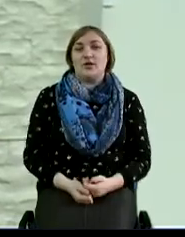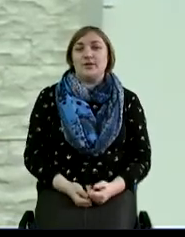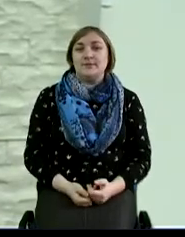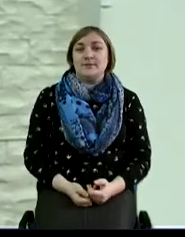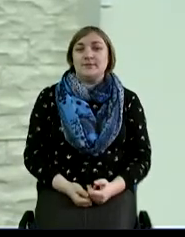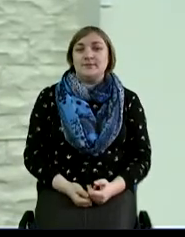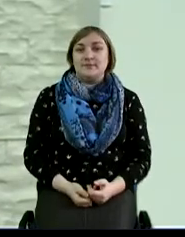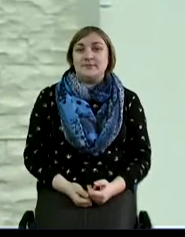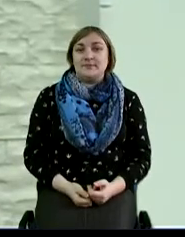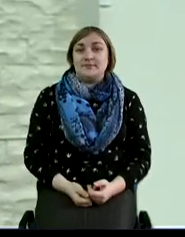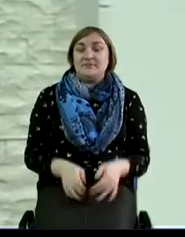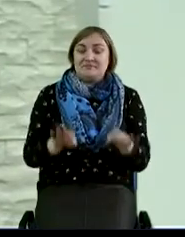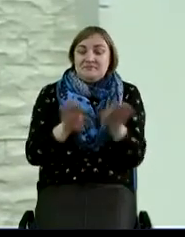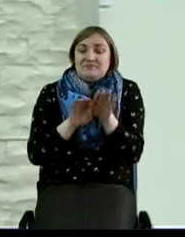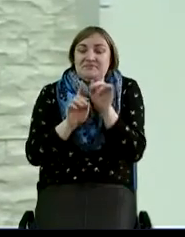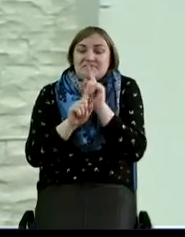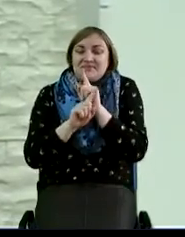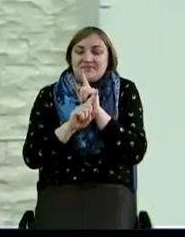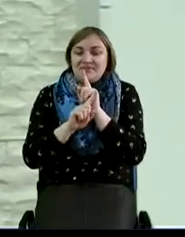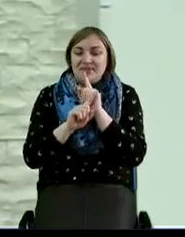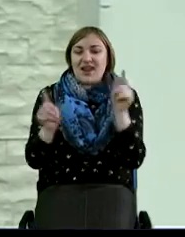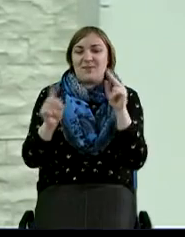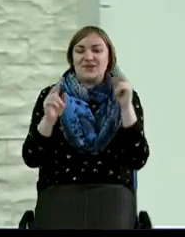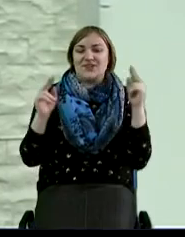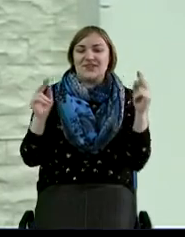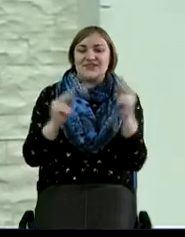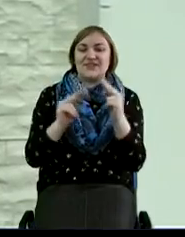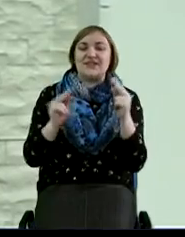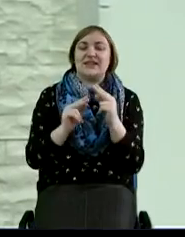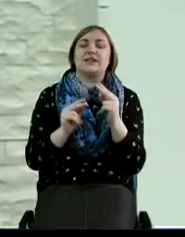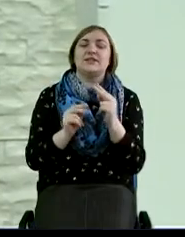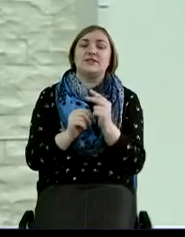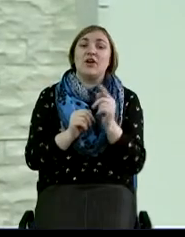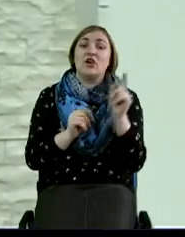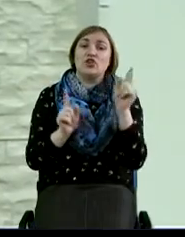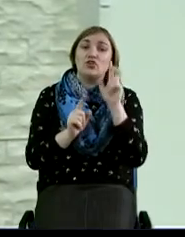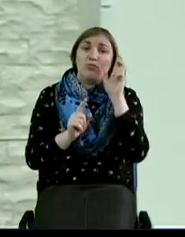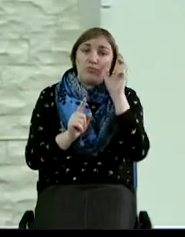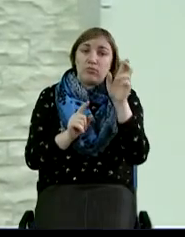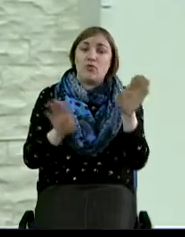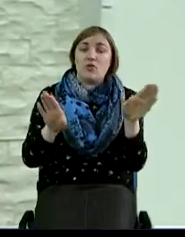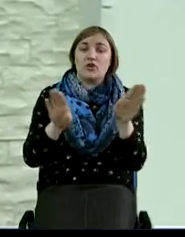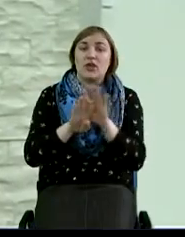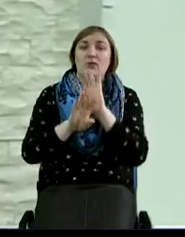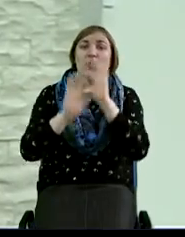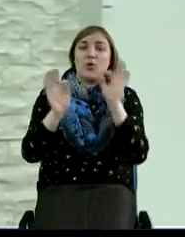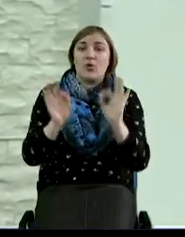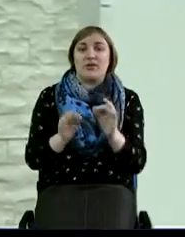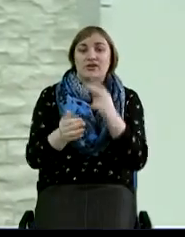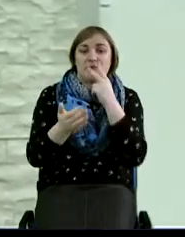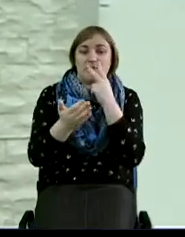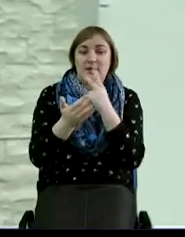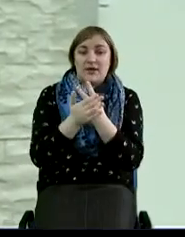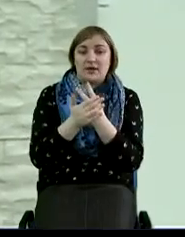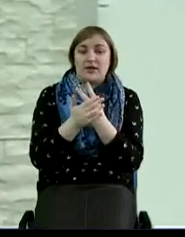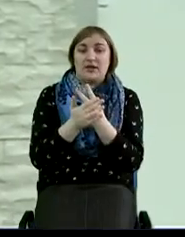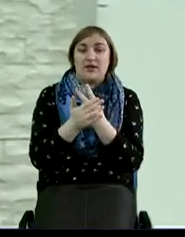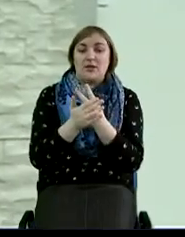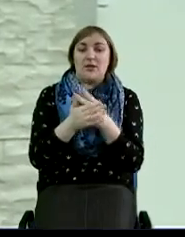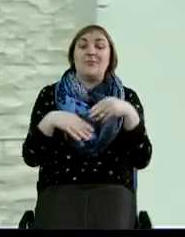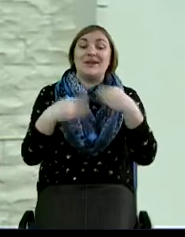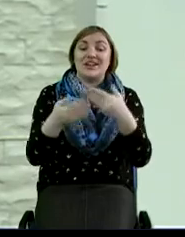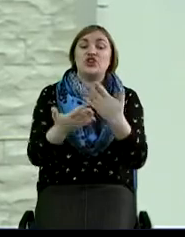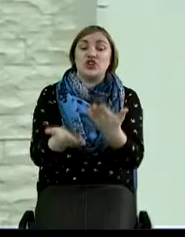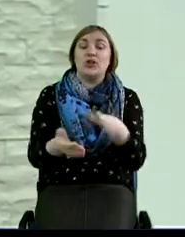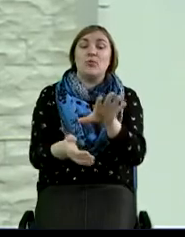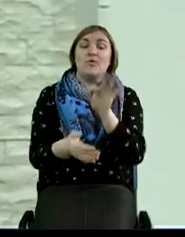И вы знаете, такое необычное свидетельство, что вот Бог таким образом предложил ему выбрать жизнь. И